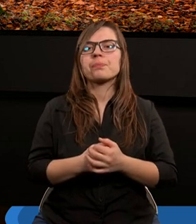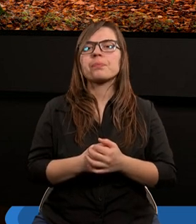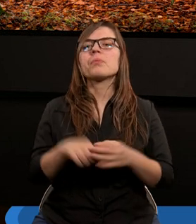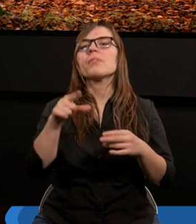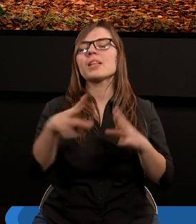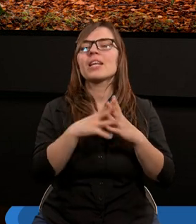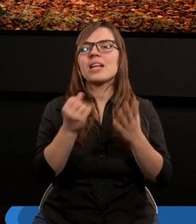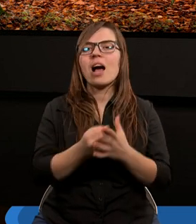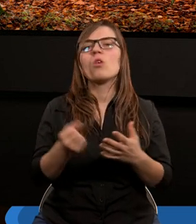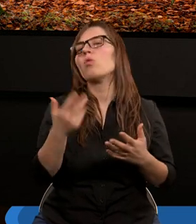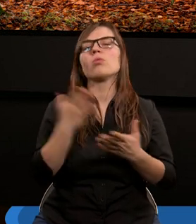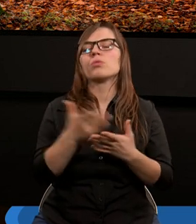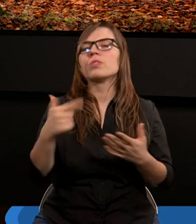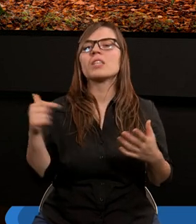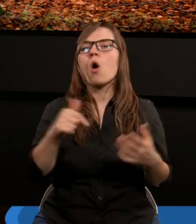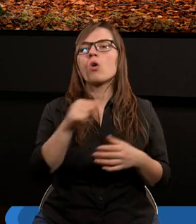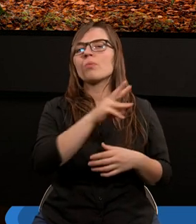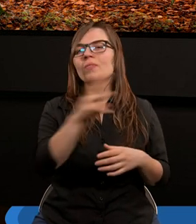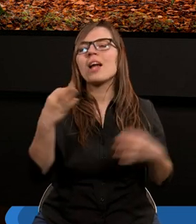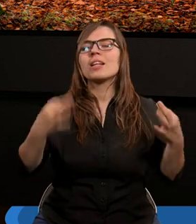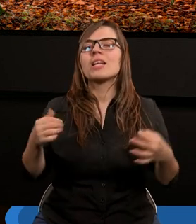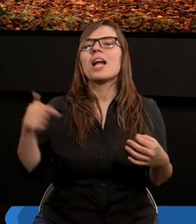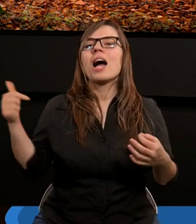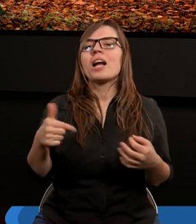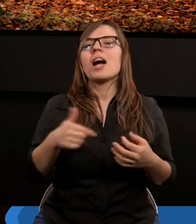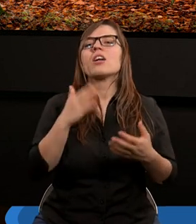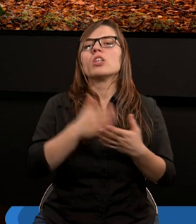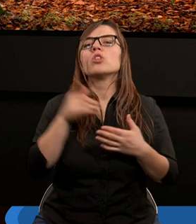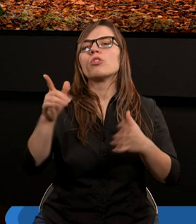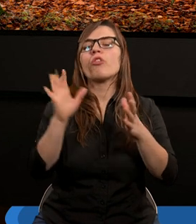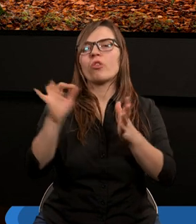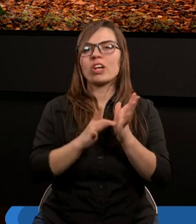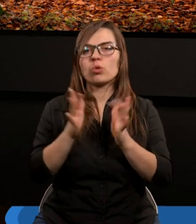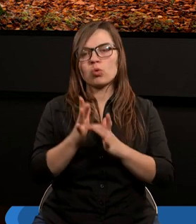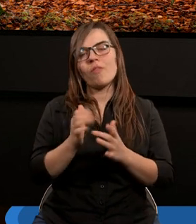Już zakon mówi, nie obowiązuje was, teraz należycie do Chrystusa.